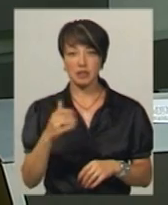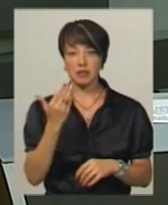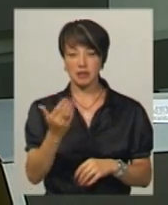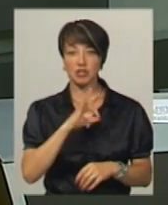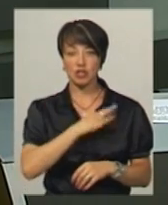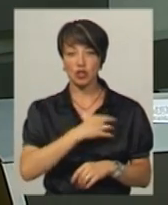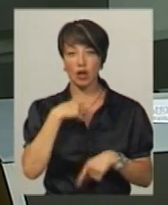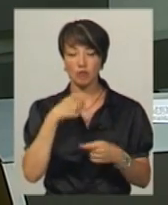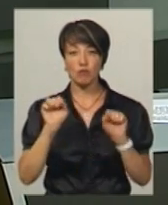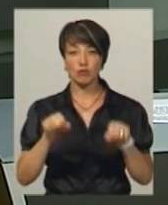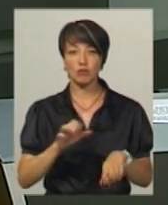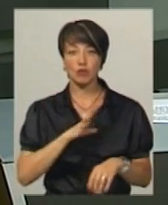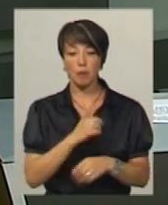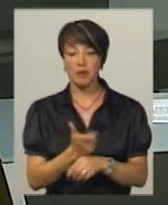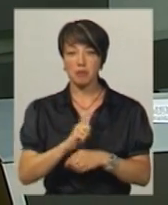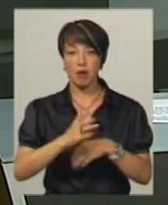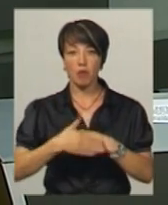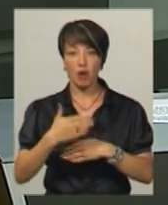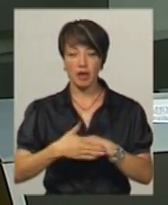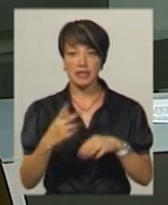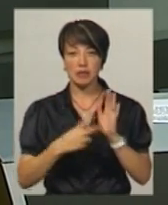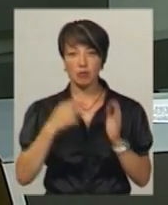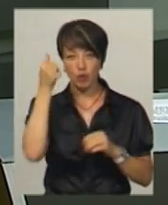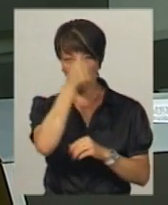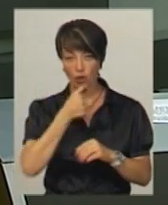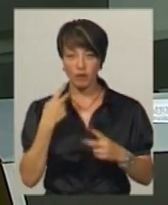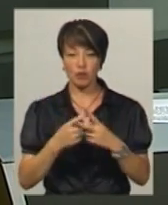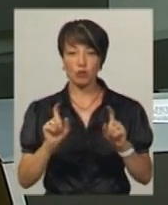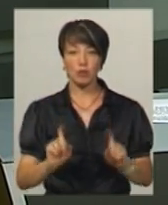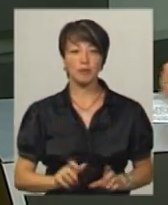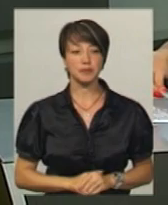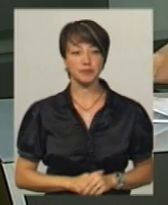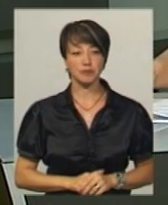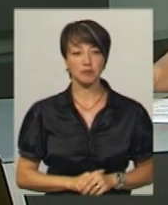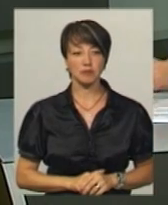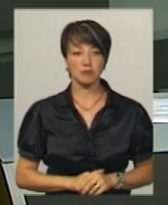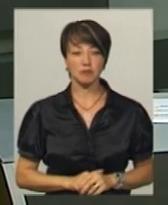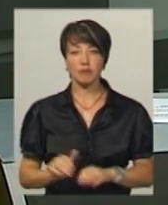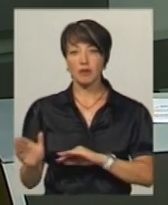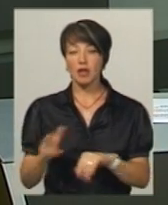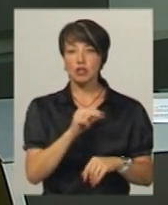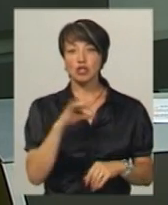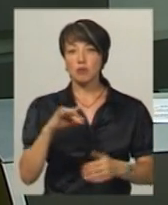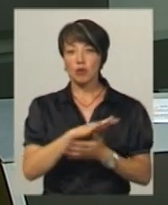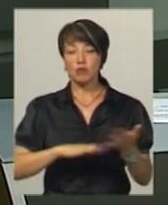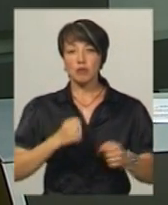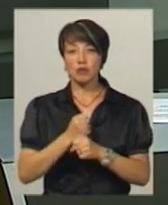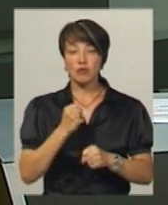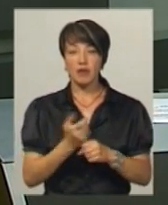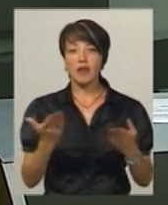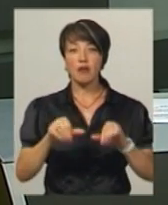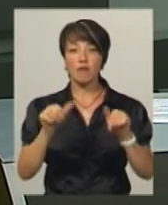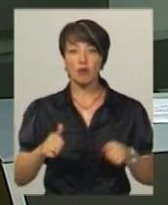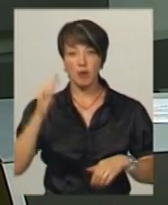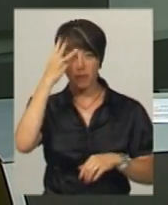слідчого, чоловіку загрожує максимальне покарання – сім років позбавлення волі. Чи продовжать працювати і у якій